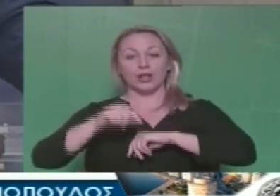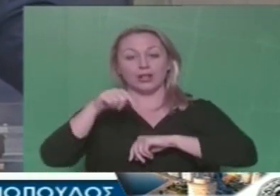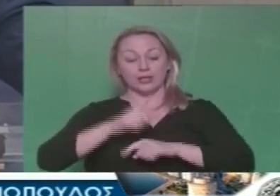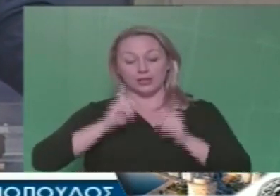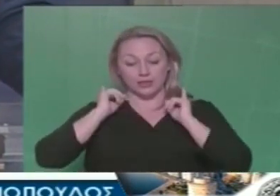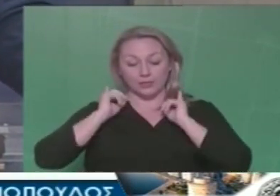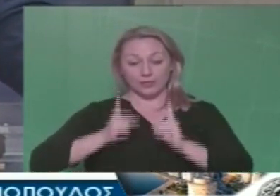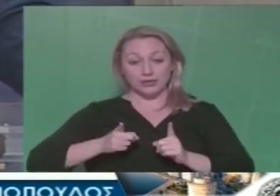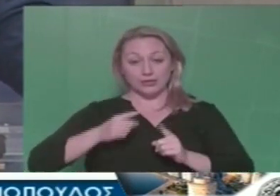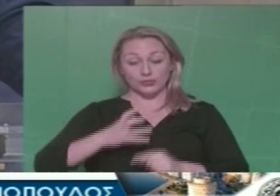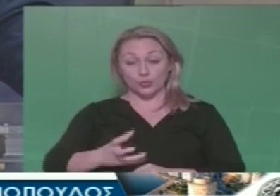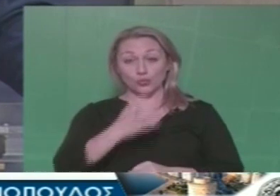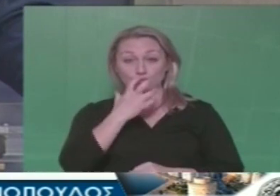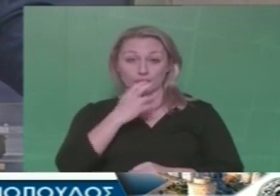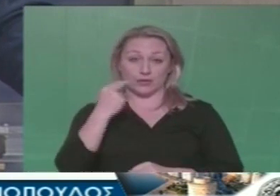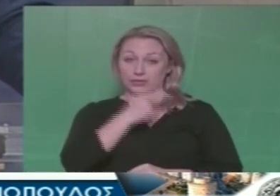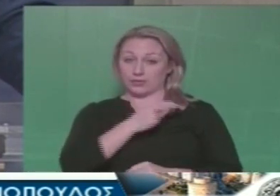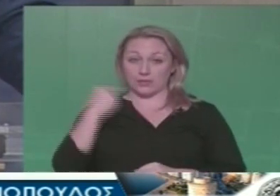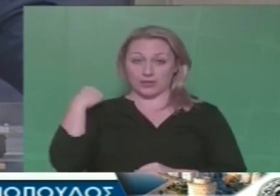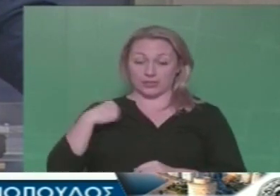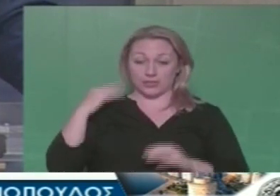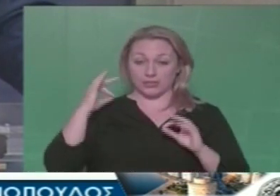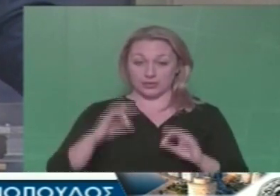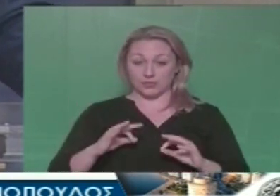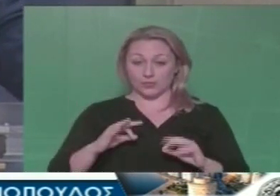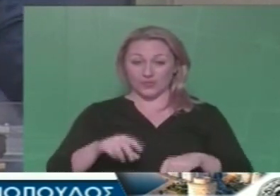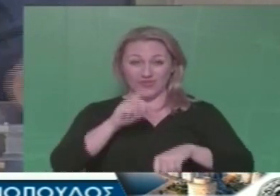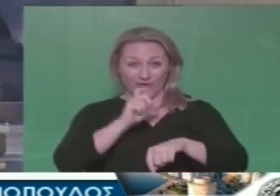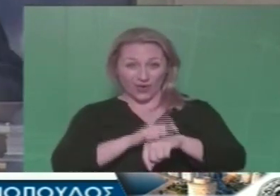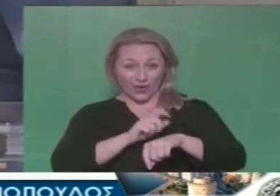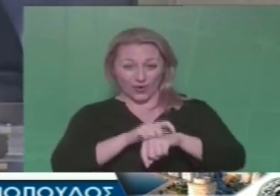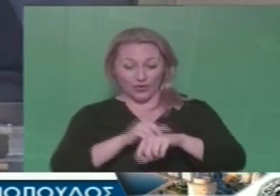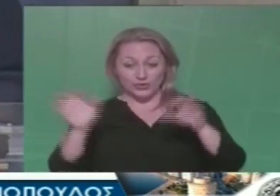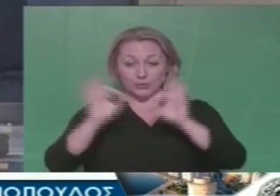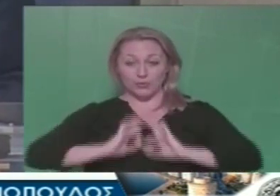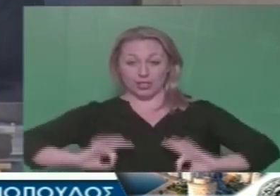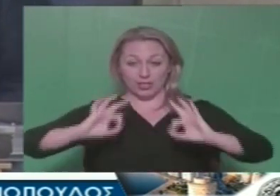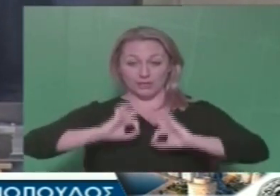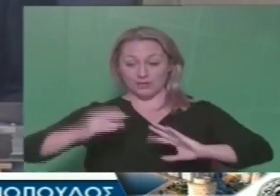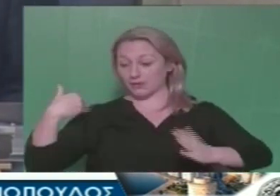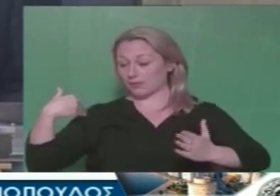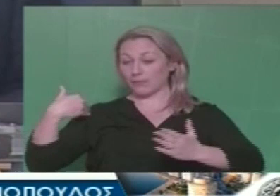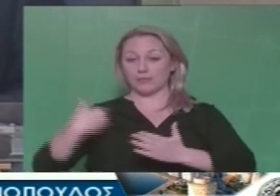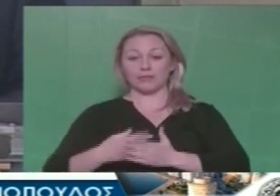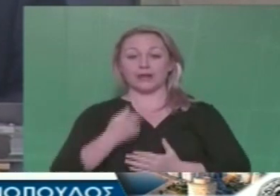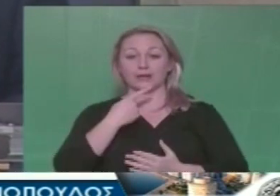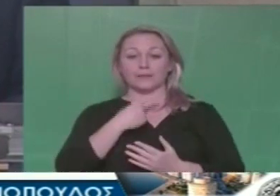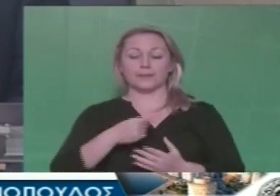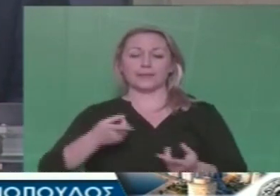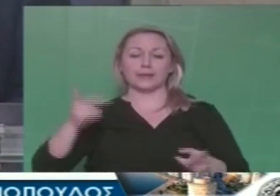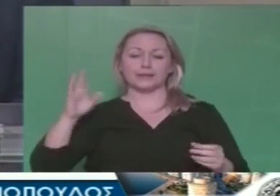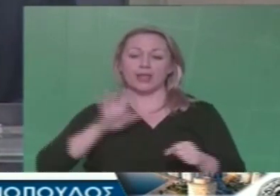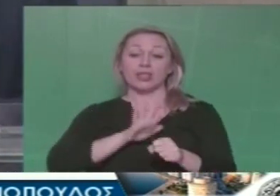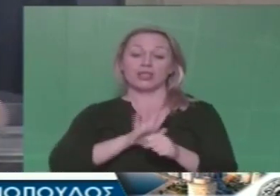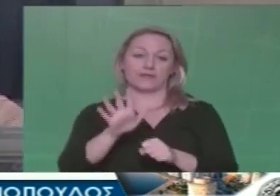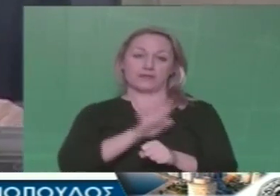απόφαση ενός Δήμου, τον προϋπολογισμό, ο χρόνος που δόθηκε για προετοιμασία ήταν ελάχιστος, για να μπορέσουμε να έχουμε μια